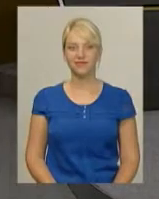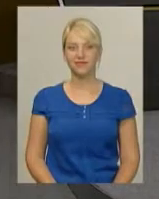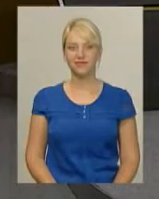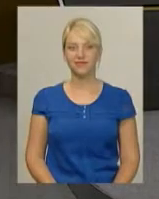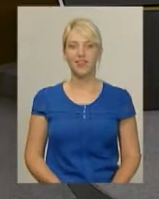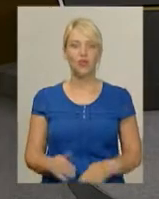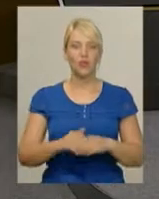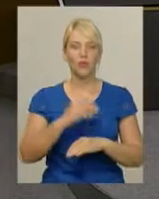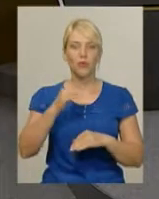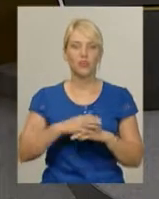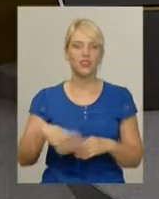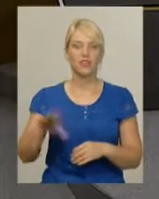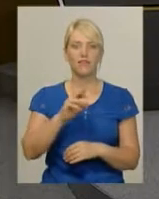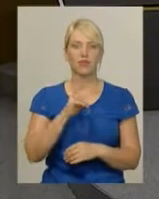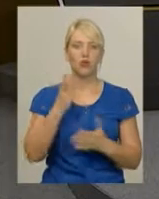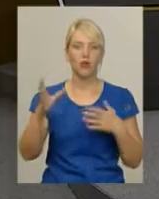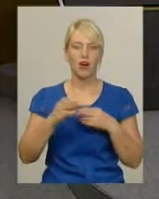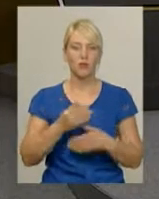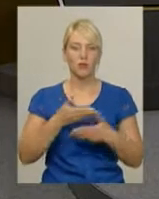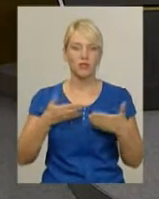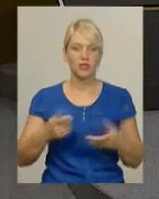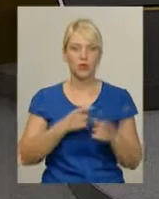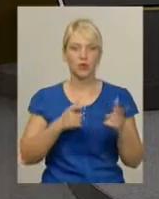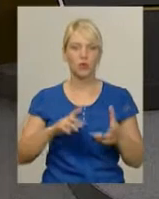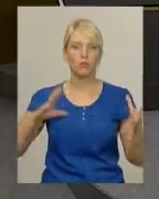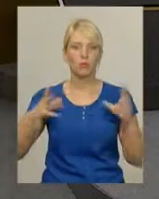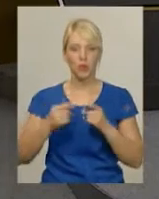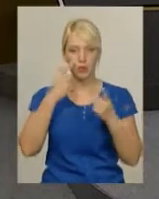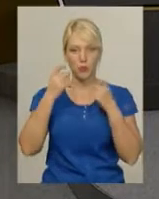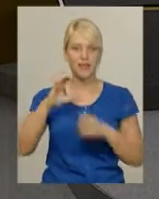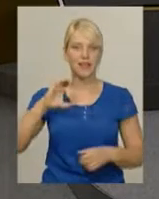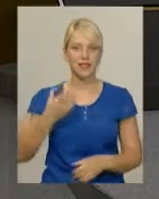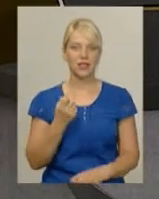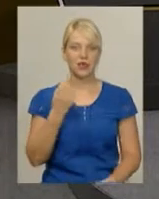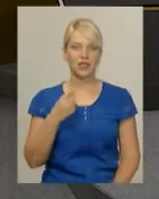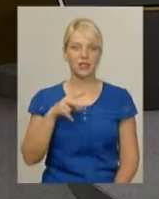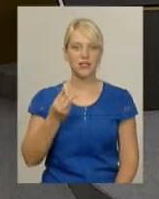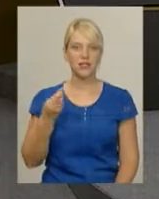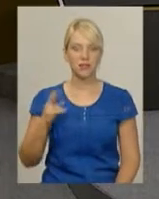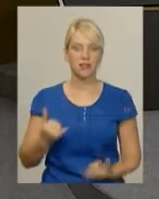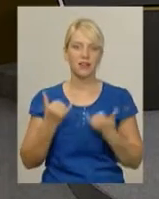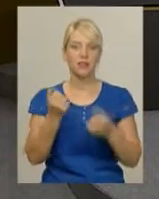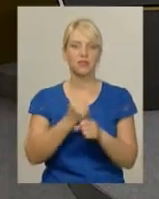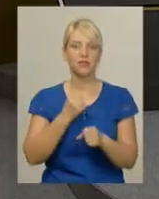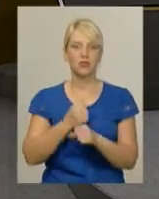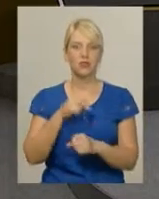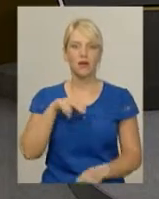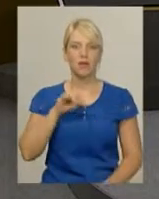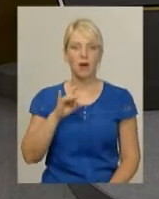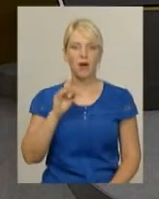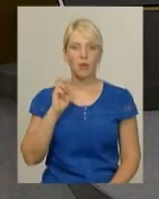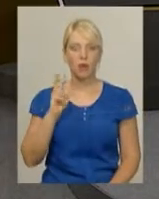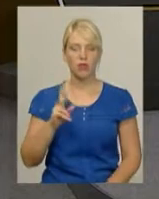Доброго вечора всім, хто разом із нами готовий підбити інформаційний підсумок середи 11 липня. В студії ведуча Світлана Поробок,